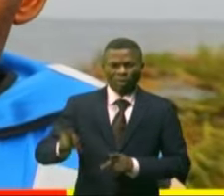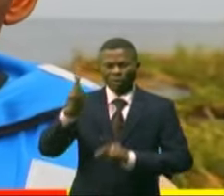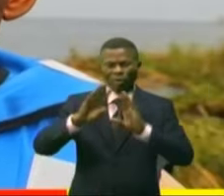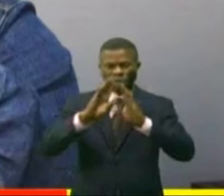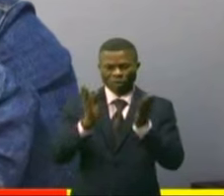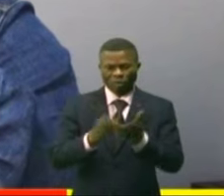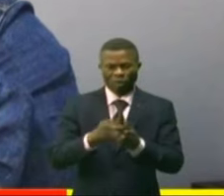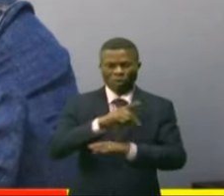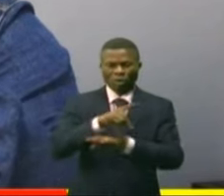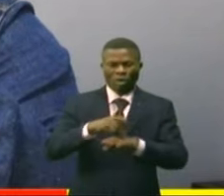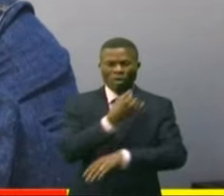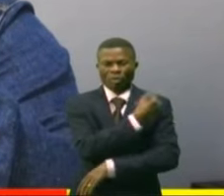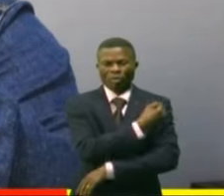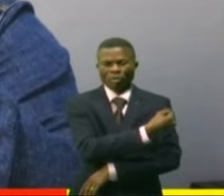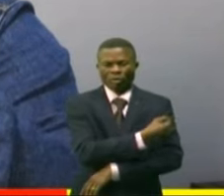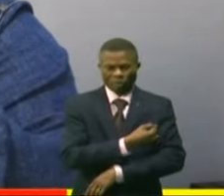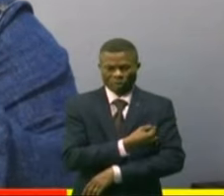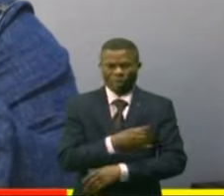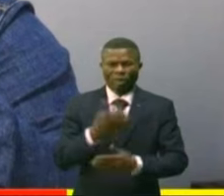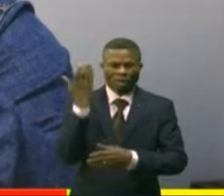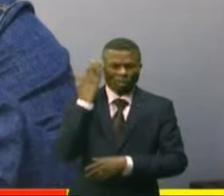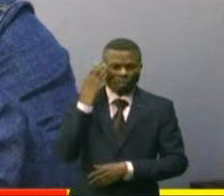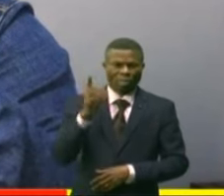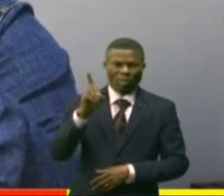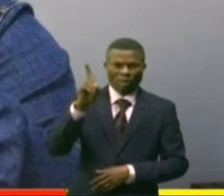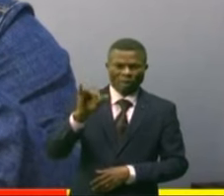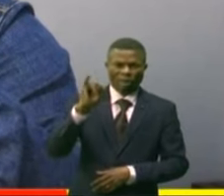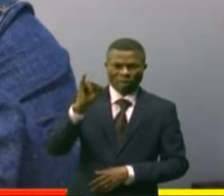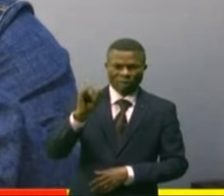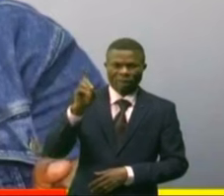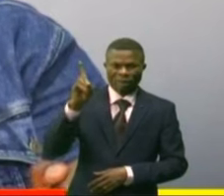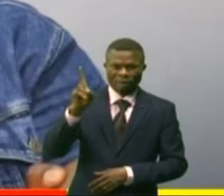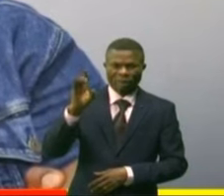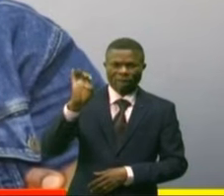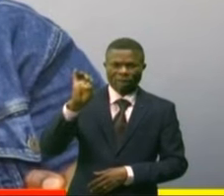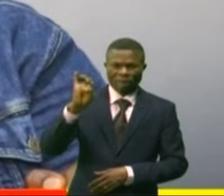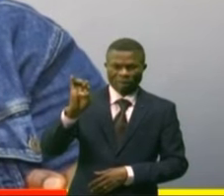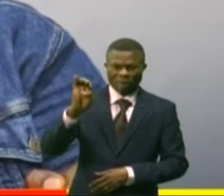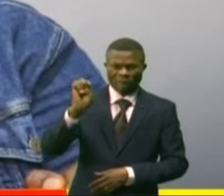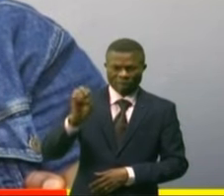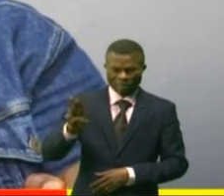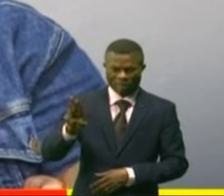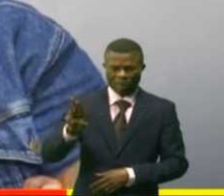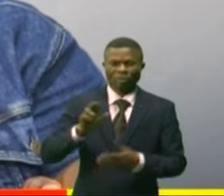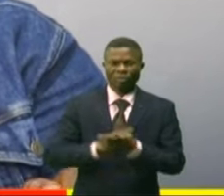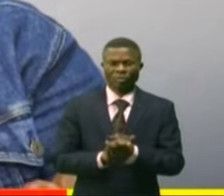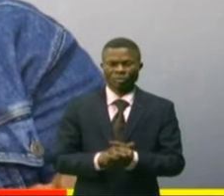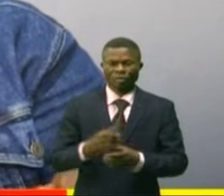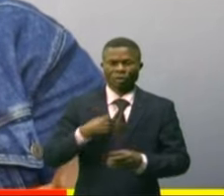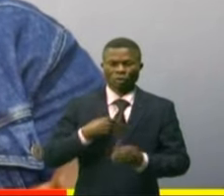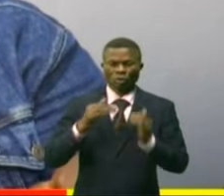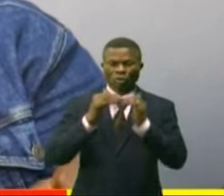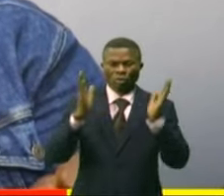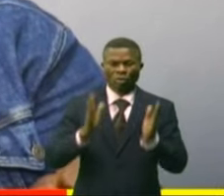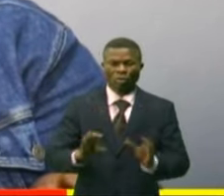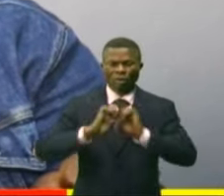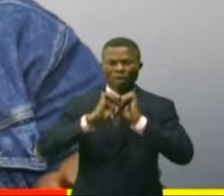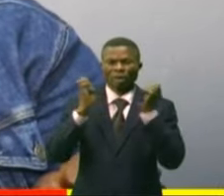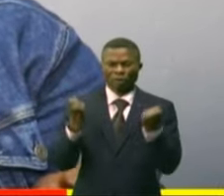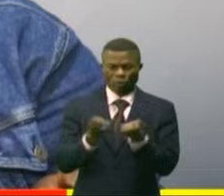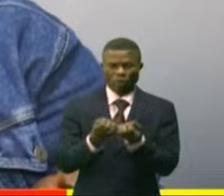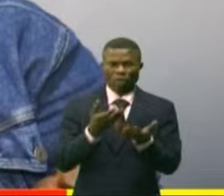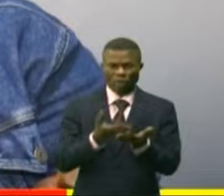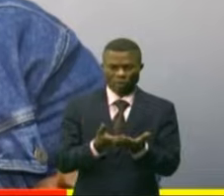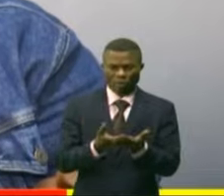de l'Itouris. Didier Djéjé, son directeur technique, explique. À tant que Pacifique fiche, projecte,